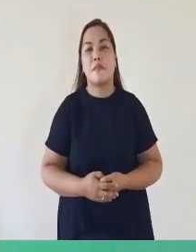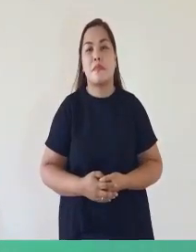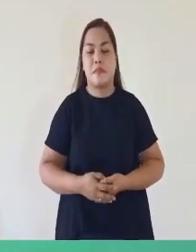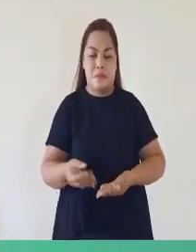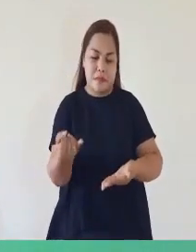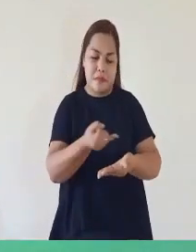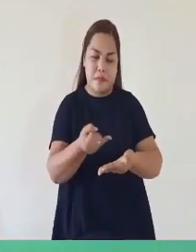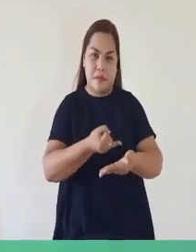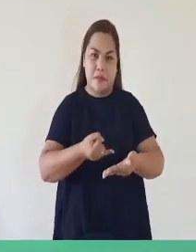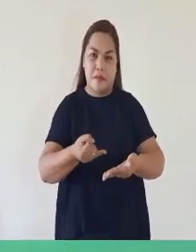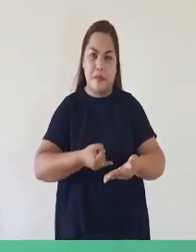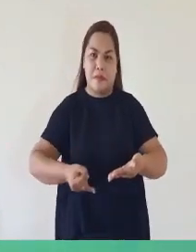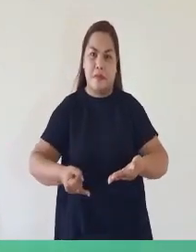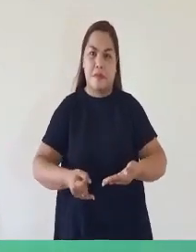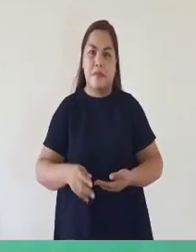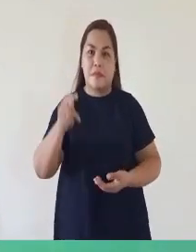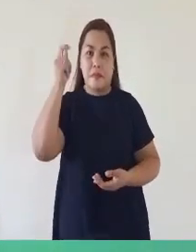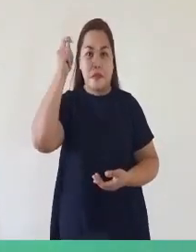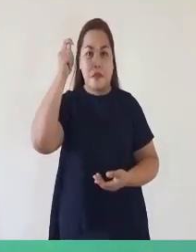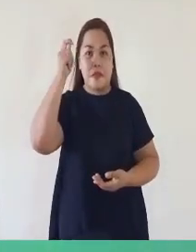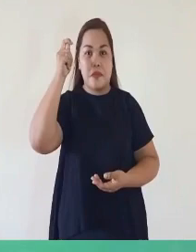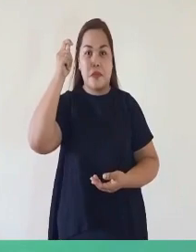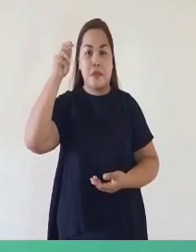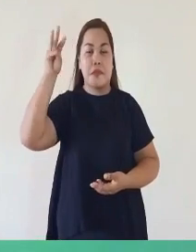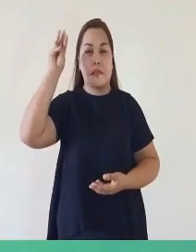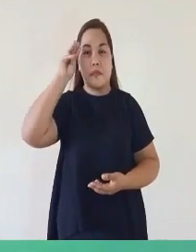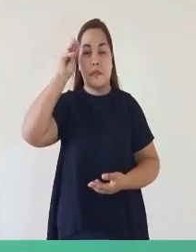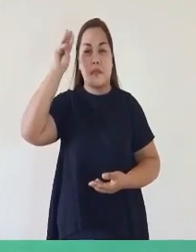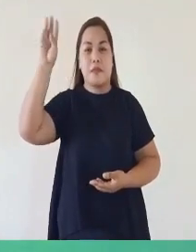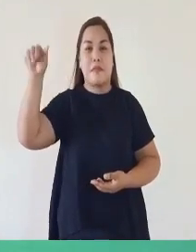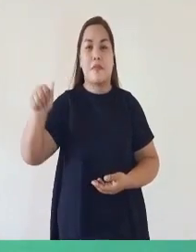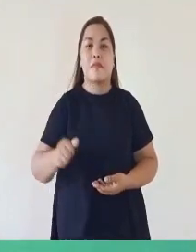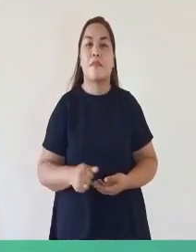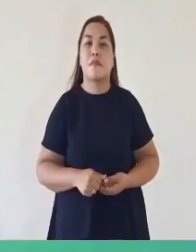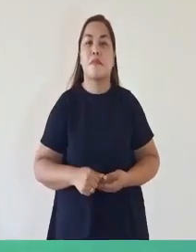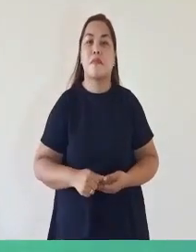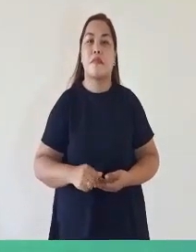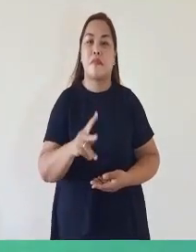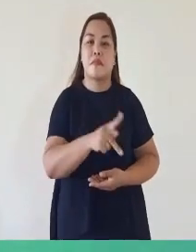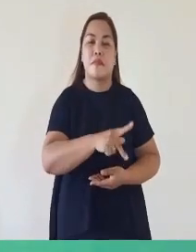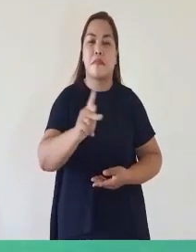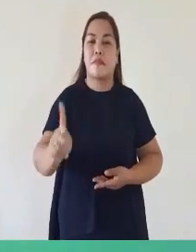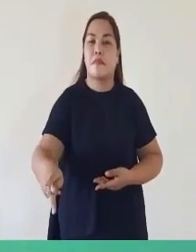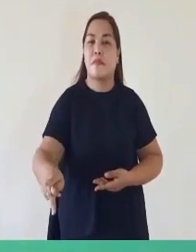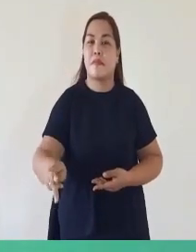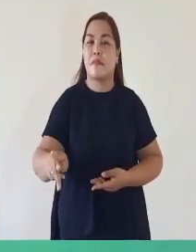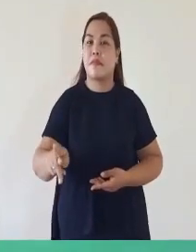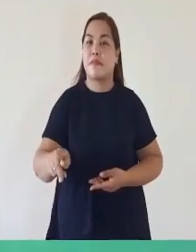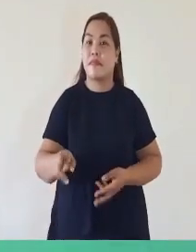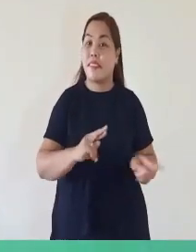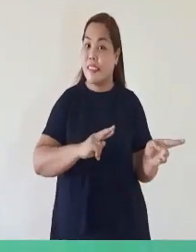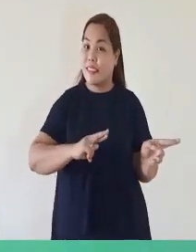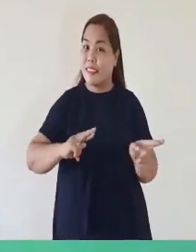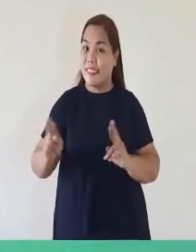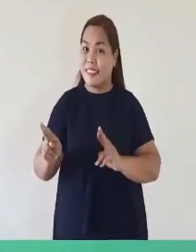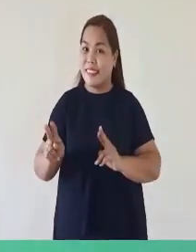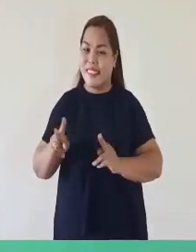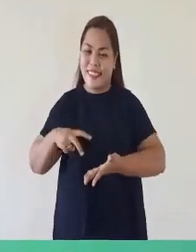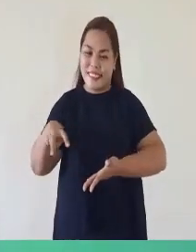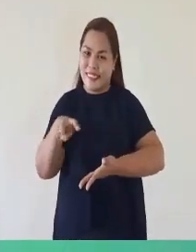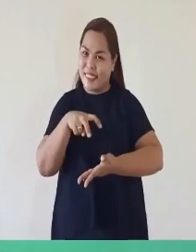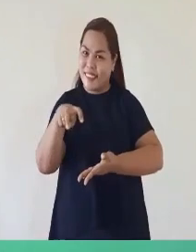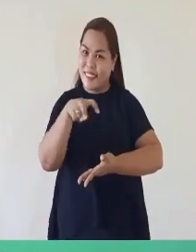Bulacan At iginuhit naman ni Teacher Timothy M. Bagang Ng Divisyon ng Pampanga Handa na ba kayong